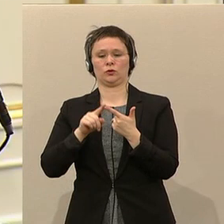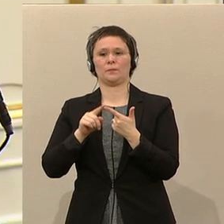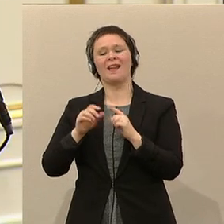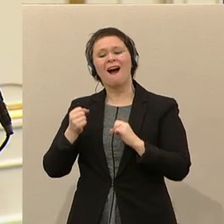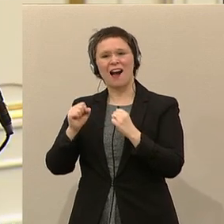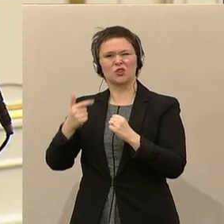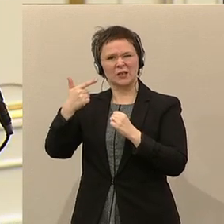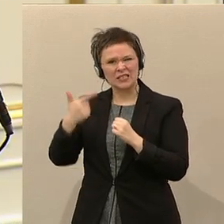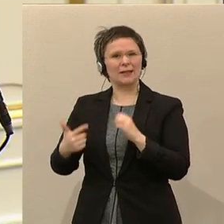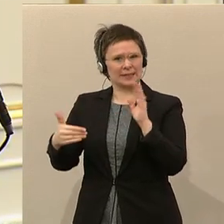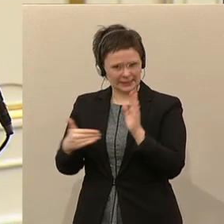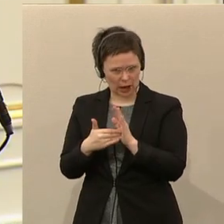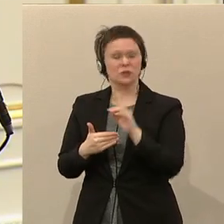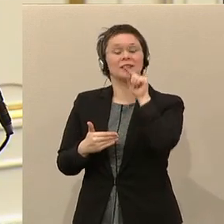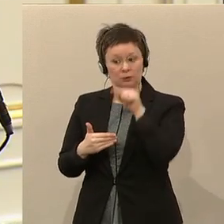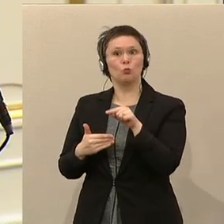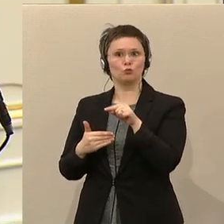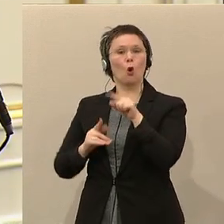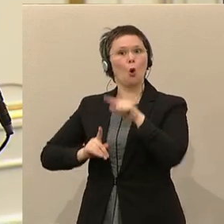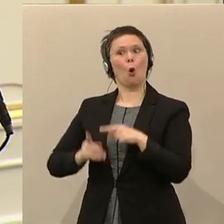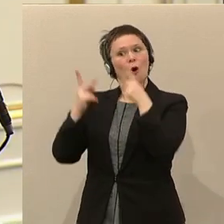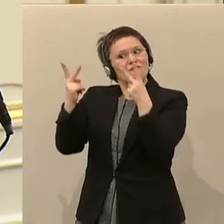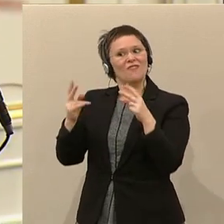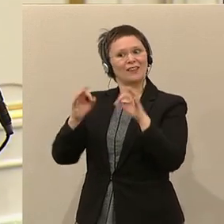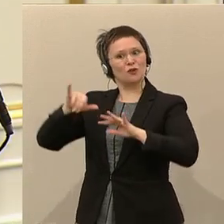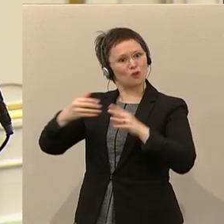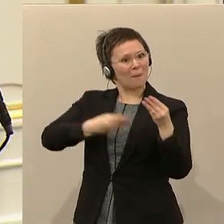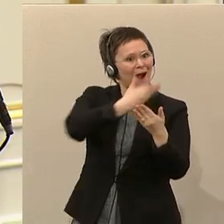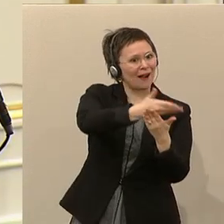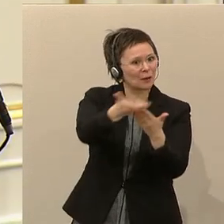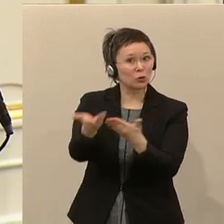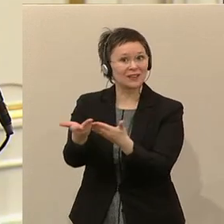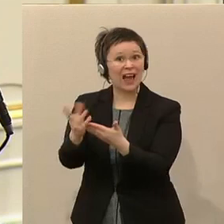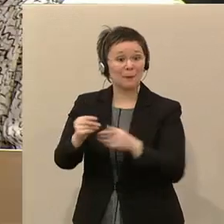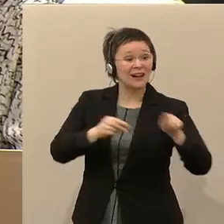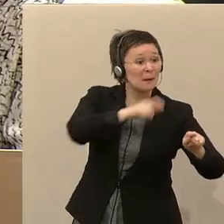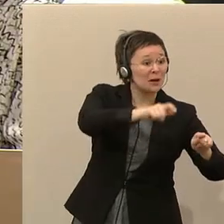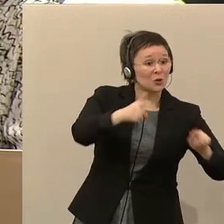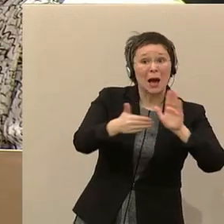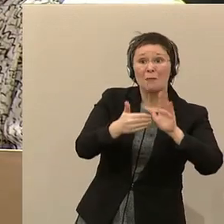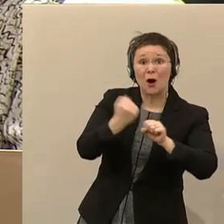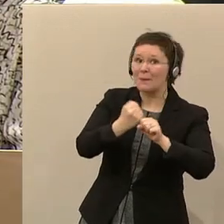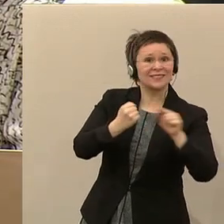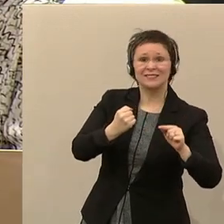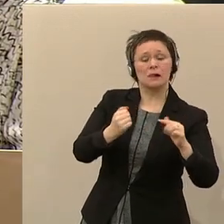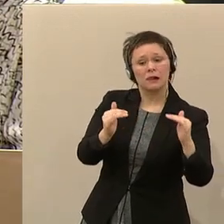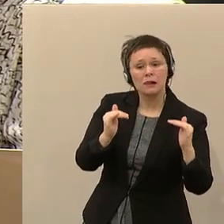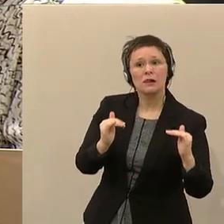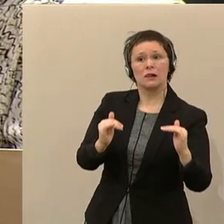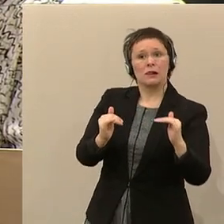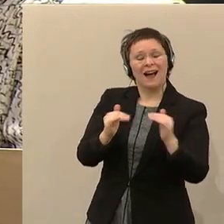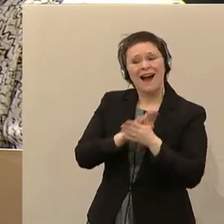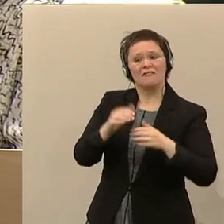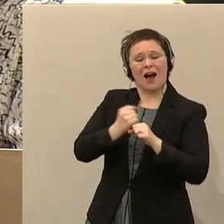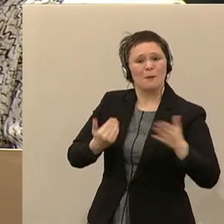.000 werden hochwertige Jobs angeboten, aber niederschwellige Jobs nachgefragt. Meine Damen und Herren der